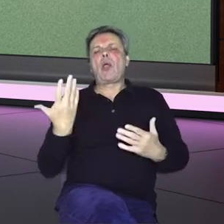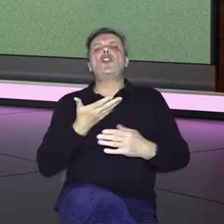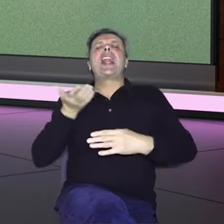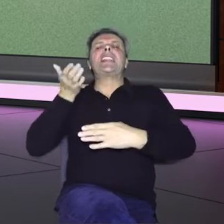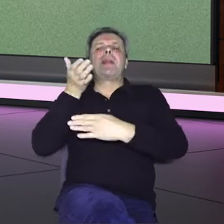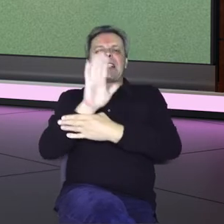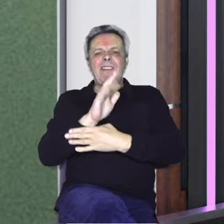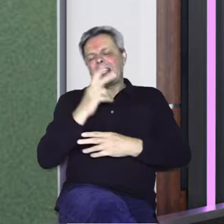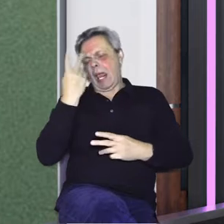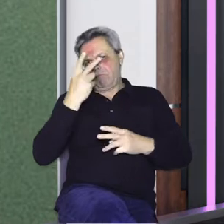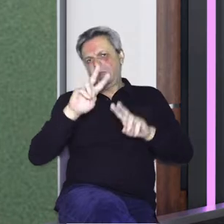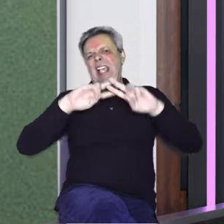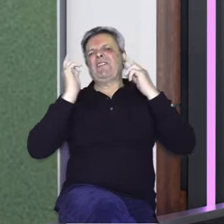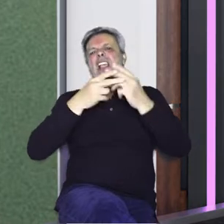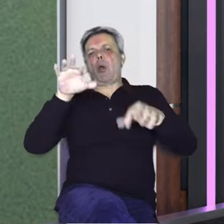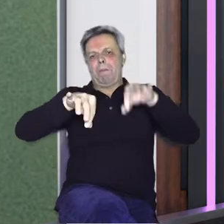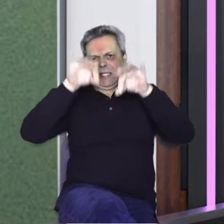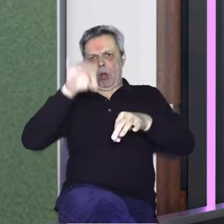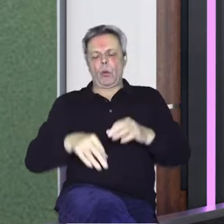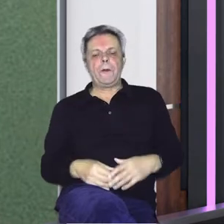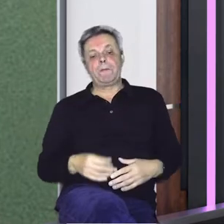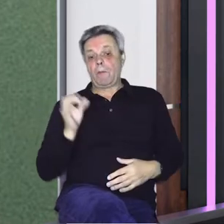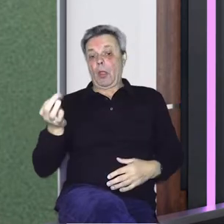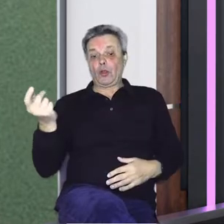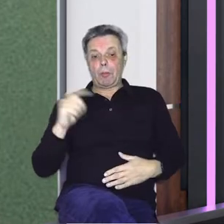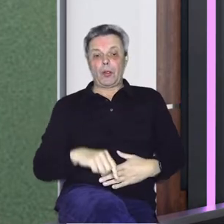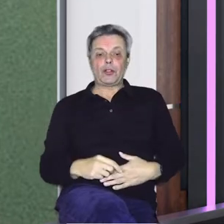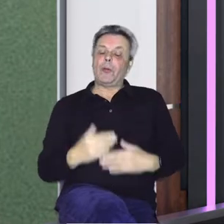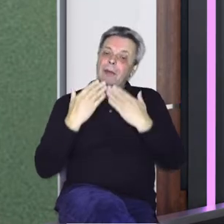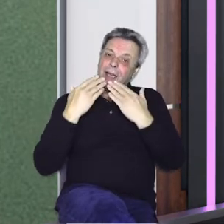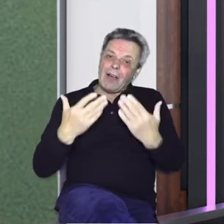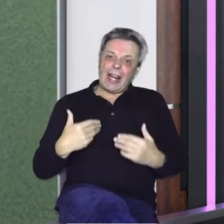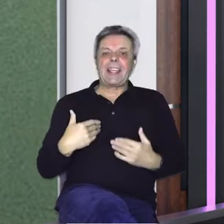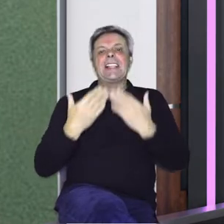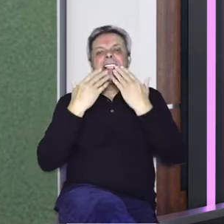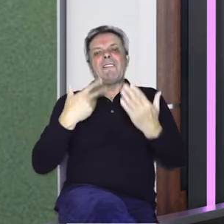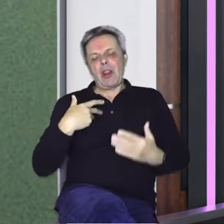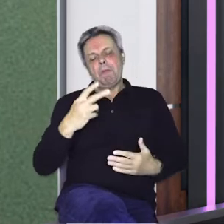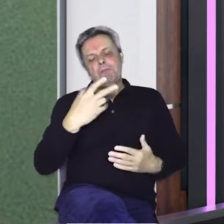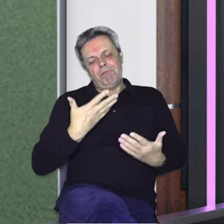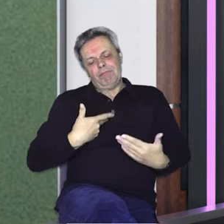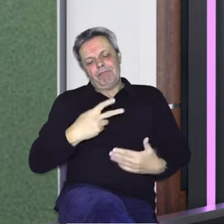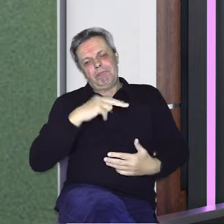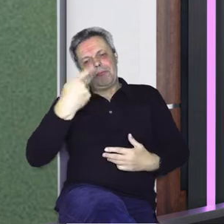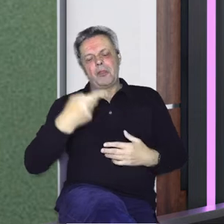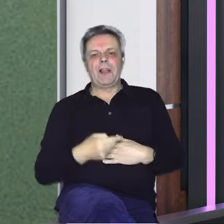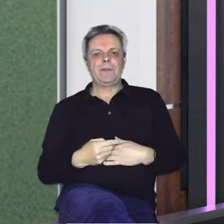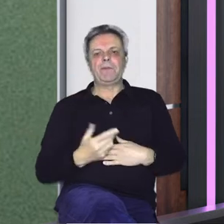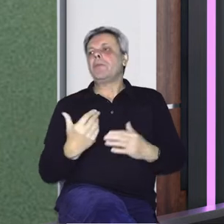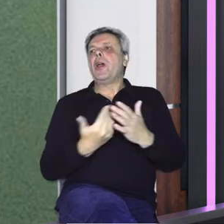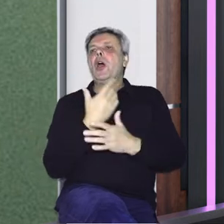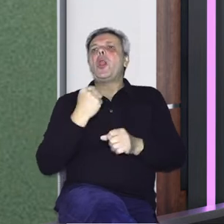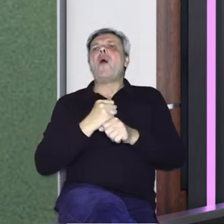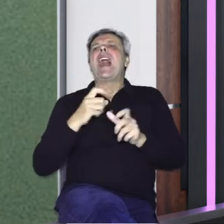na svjetskom izboru. Pa, dobro mi došelo. Pa, lijepo i zahvalim se na pozivu. Iz Nove Segradiške?